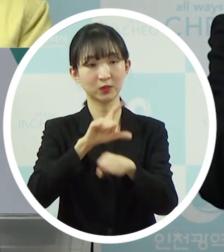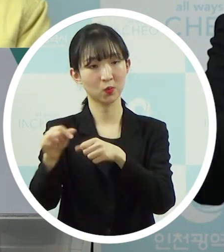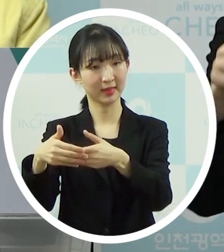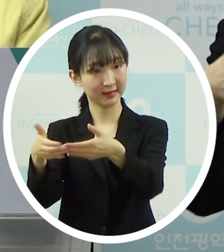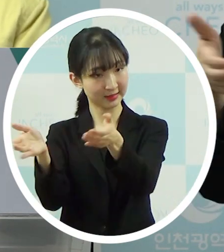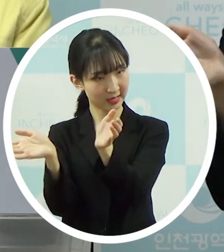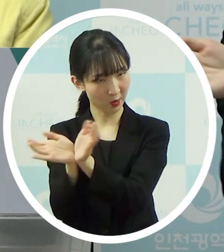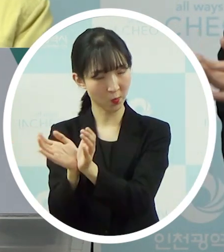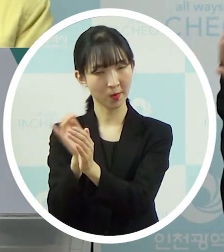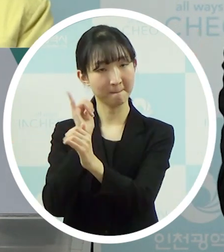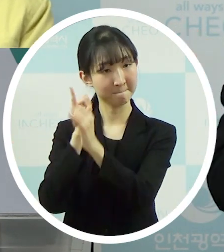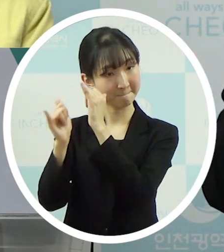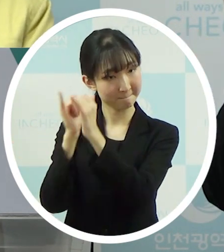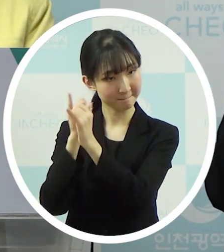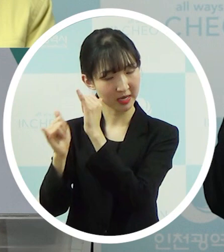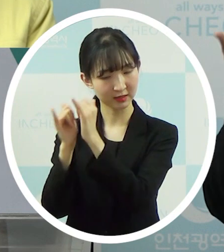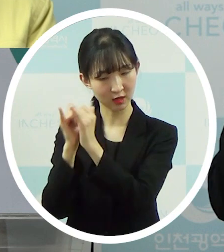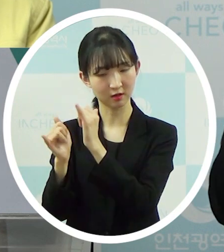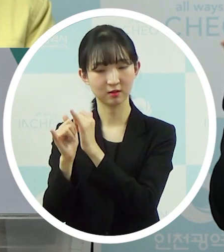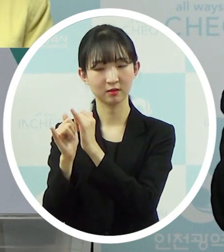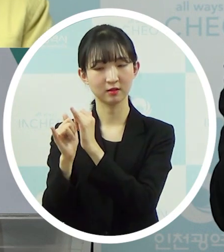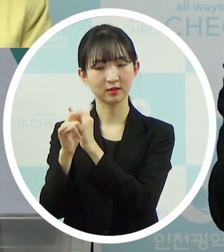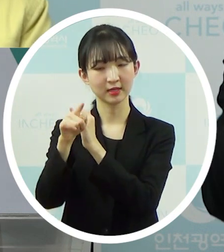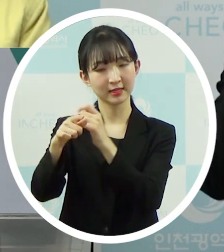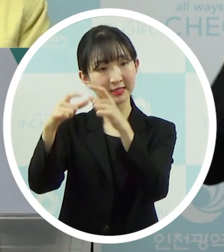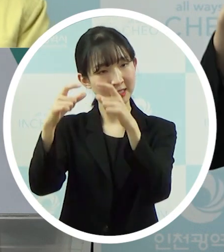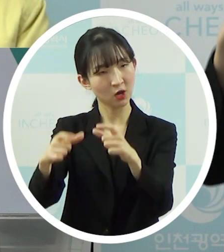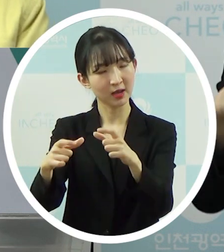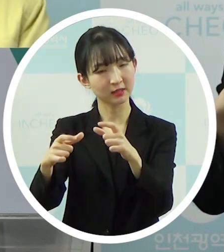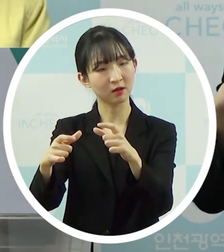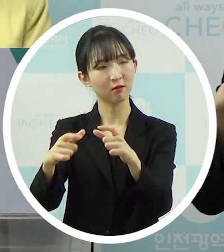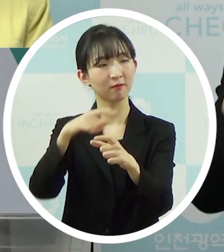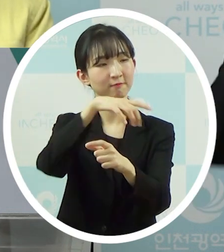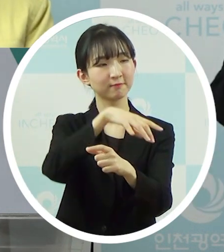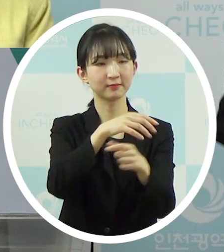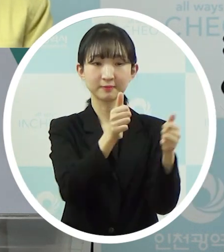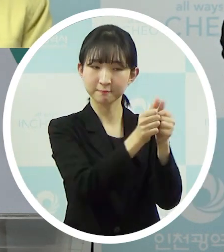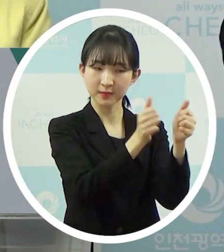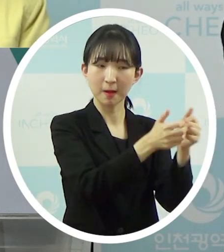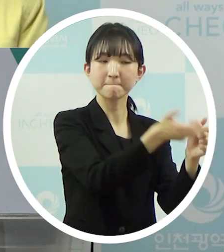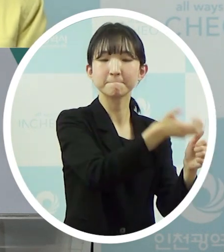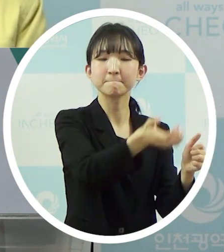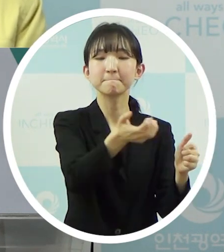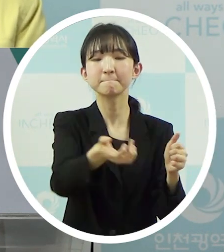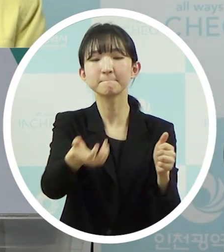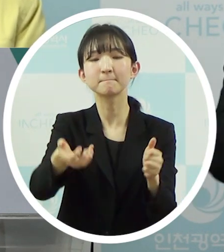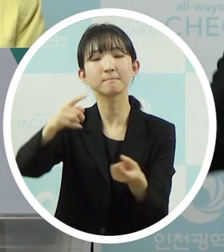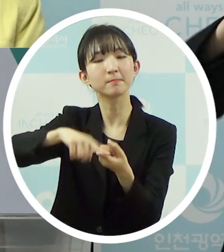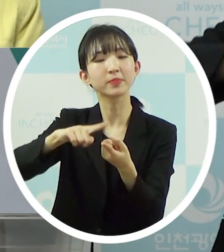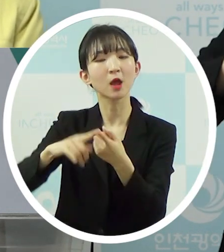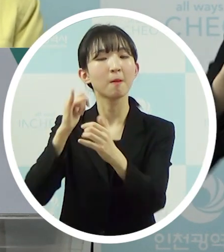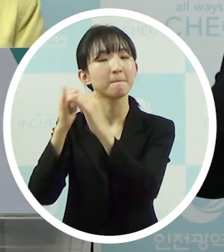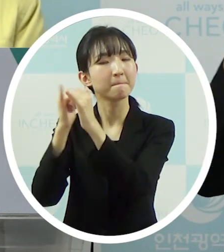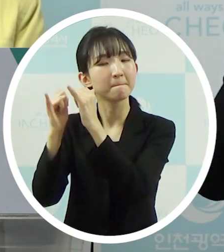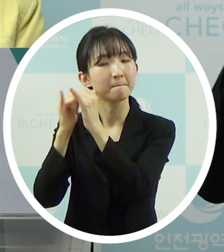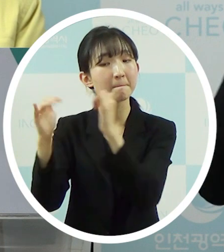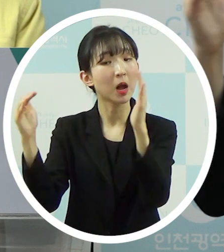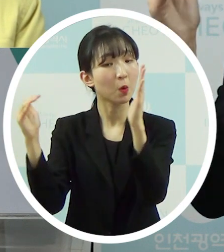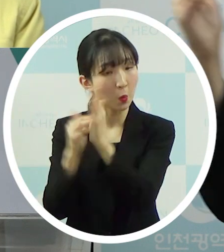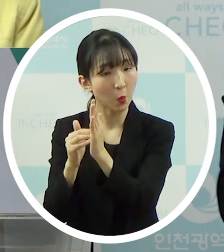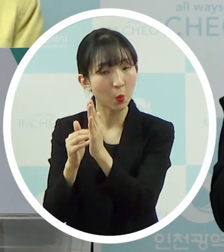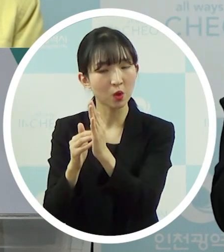연락을 해가지고 해당 그 지역에 대한 동선을 전화 모니터링을 한 다음에 여기가 최단